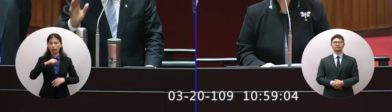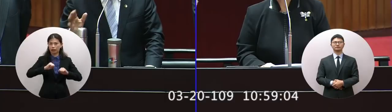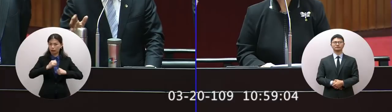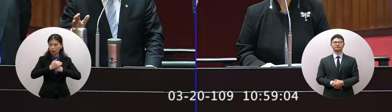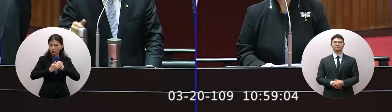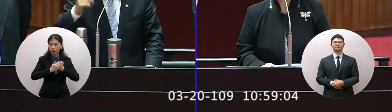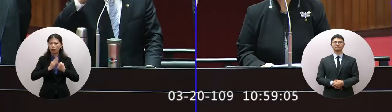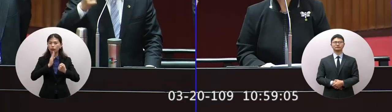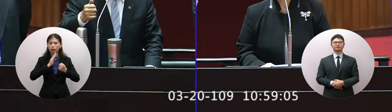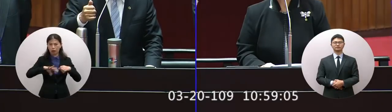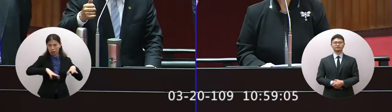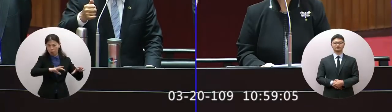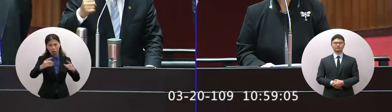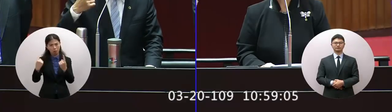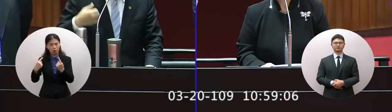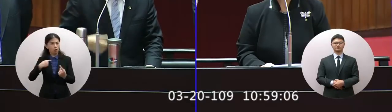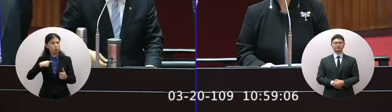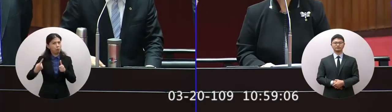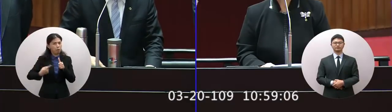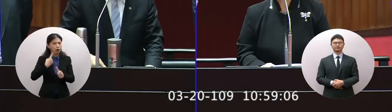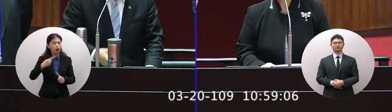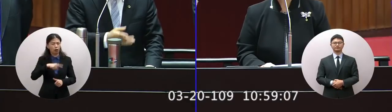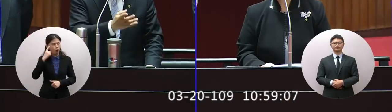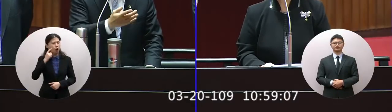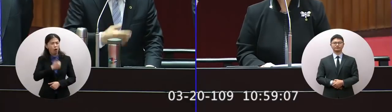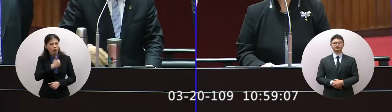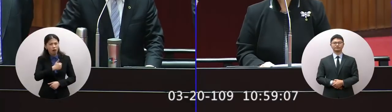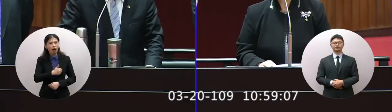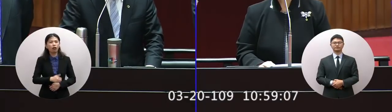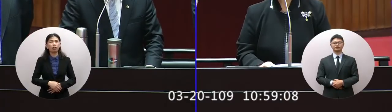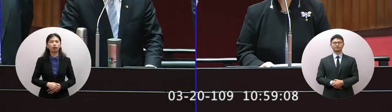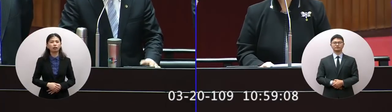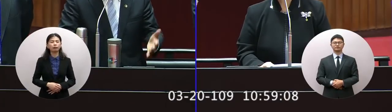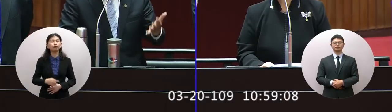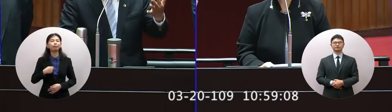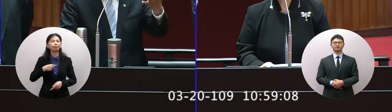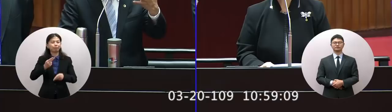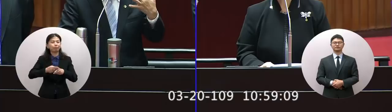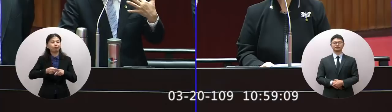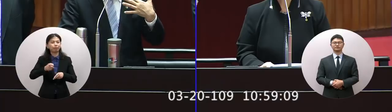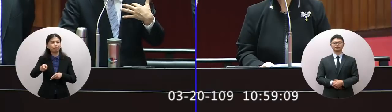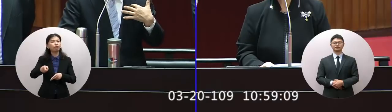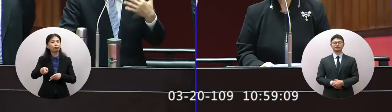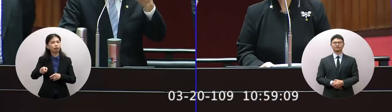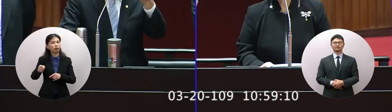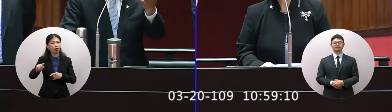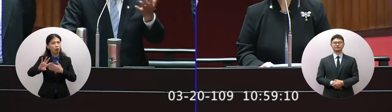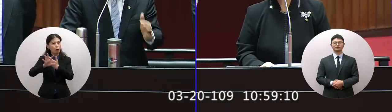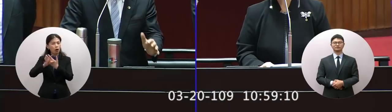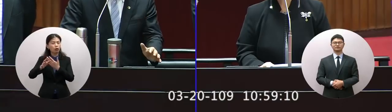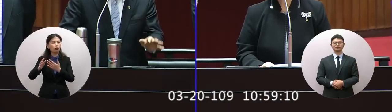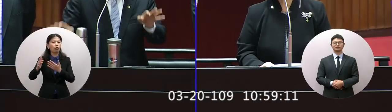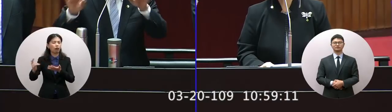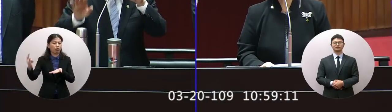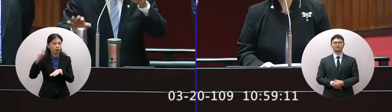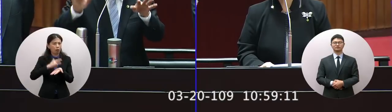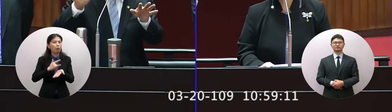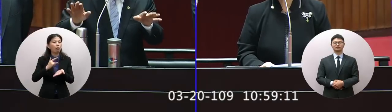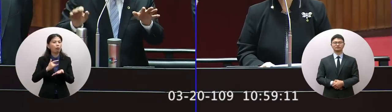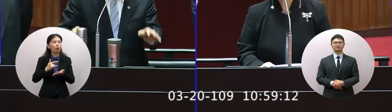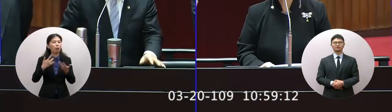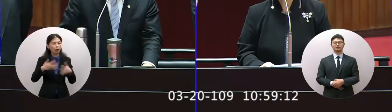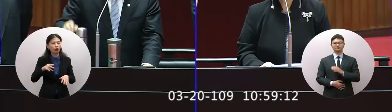是全世界最好大家也學會了我相信委員對海外倒回來一定知道了